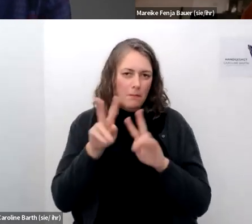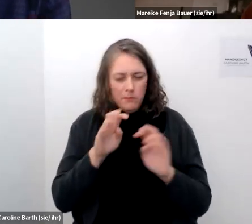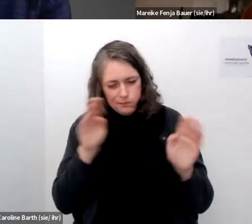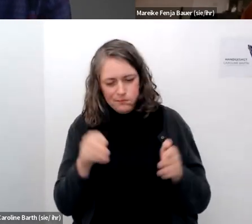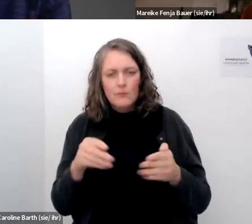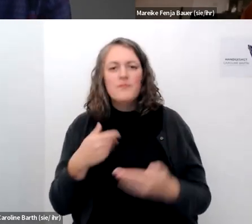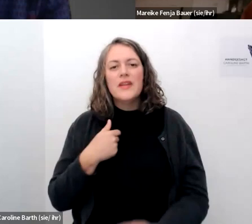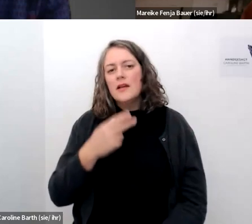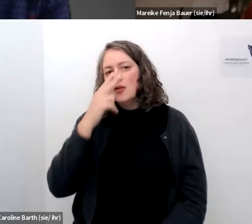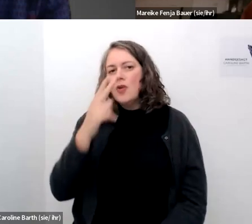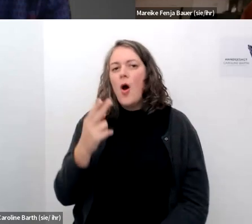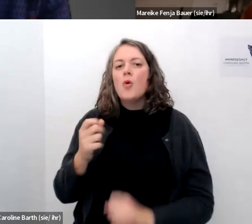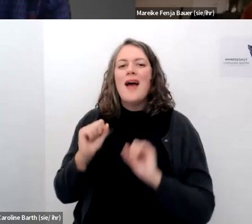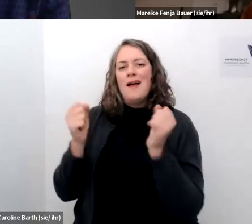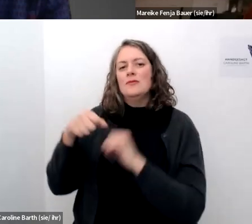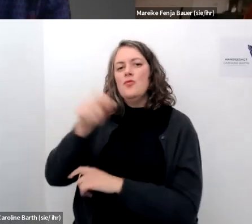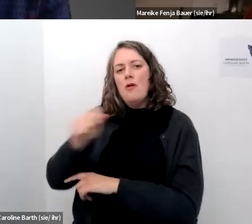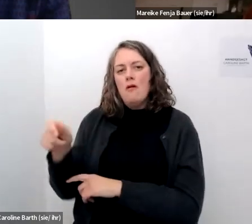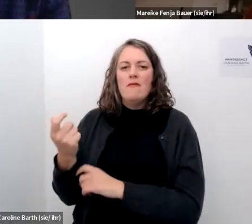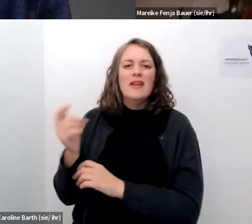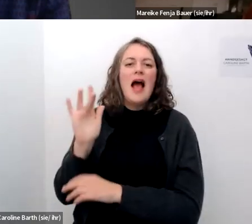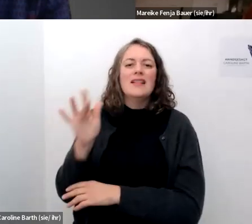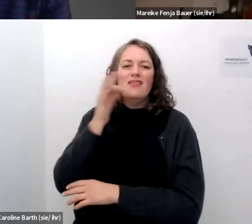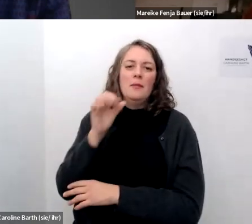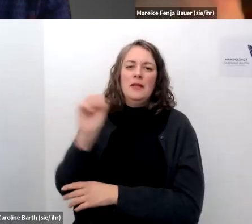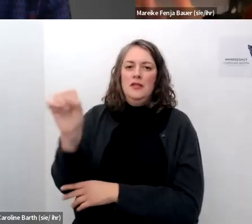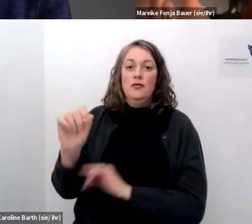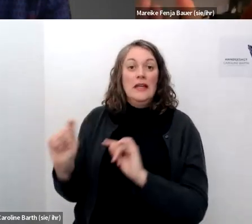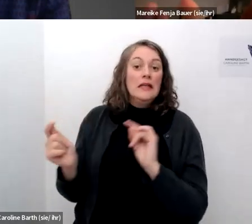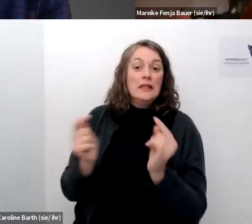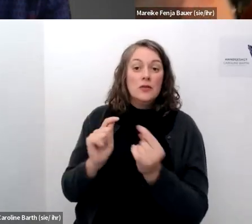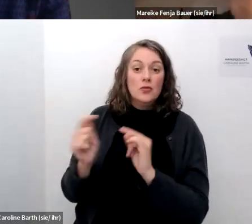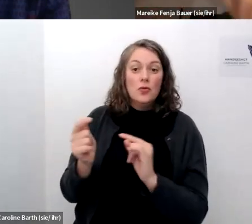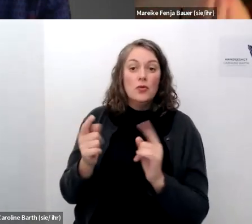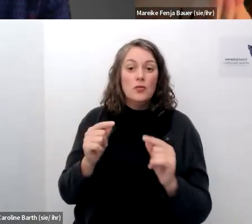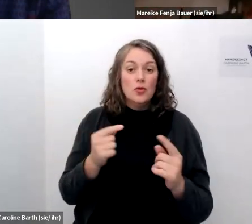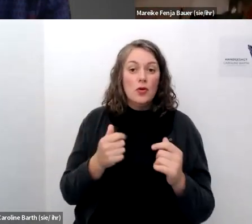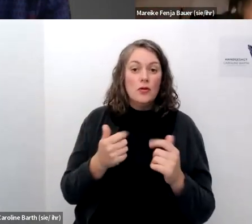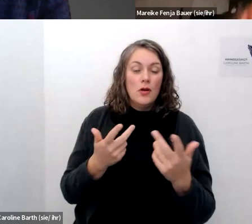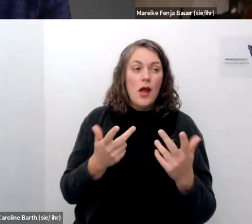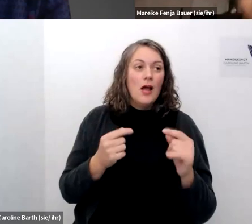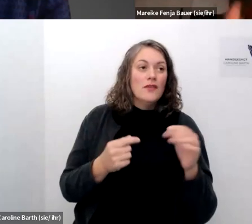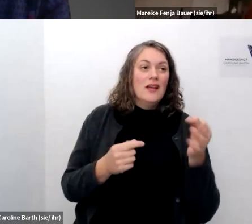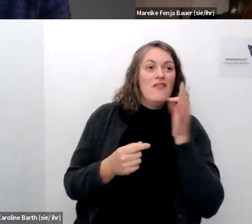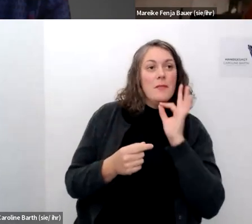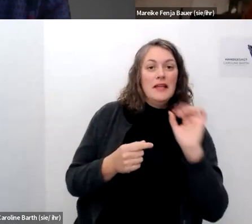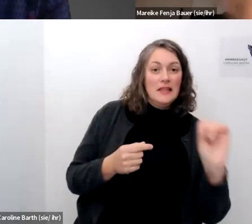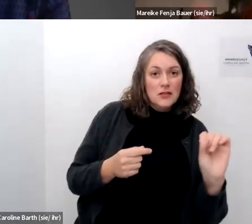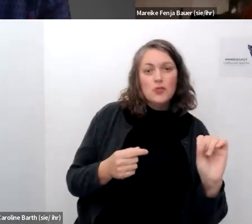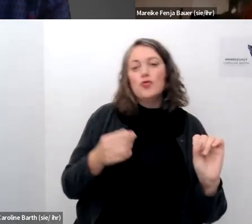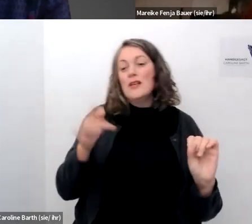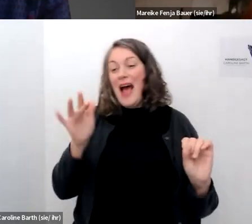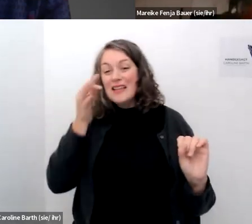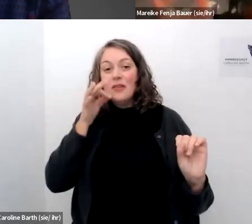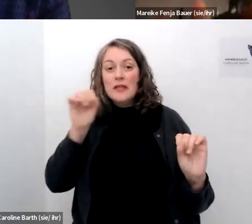schaue mir eben antifeministische akteuren an und nicht diesen diskurs zwischen antifeministischen und feministischen akteuren das wäre sicherlich auch total spannend